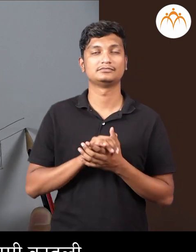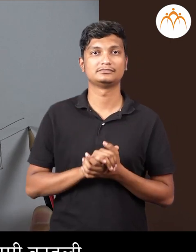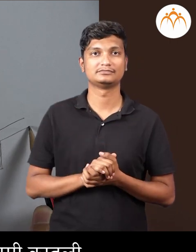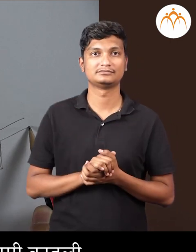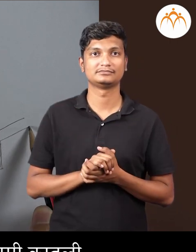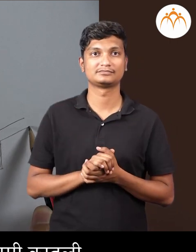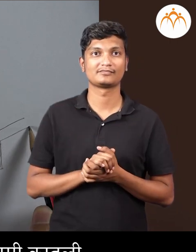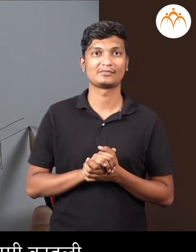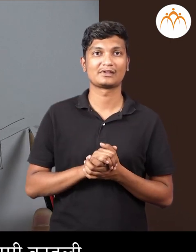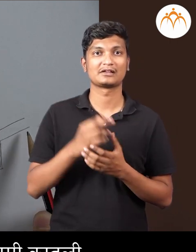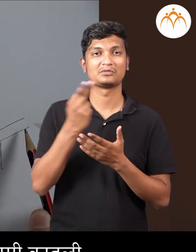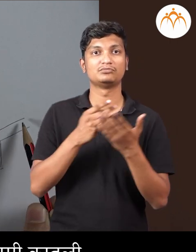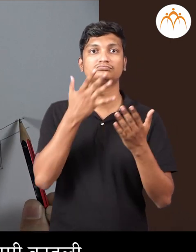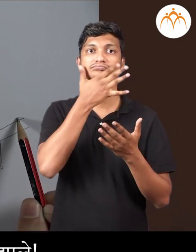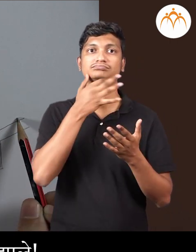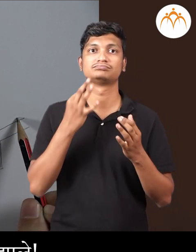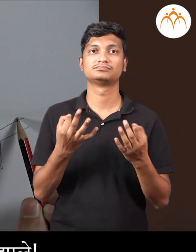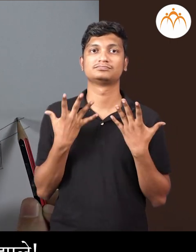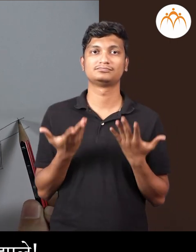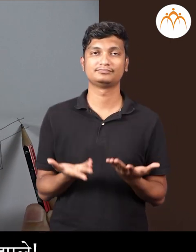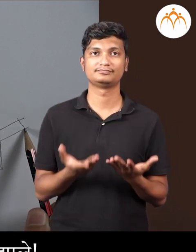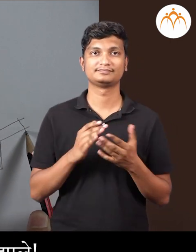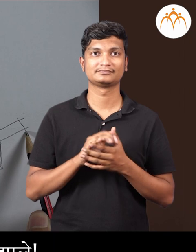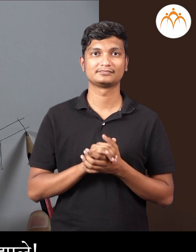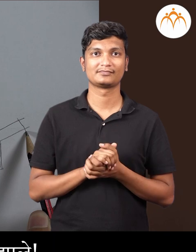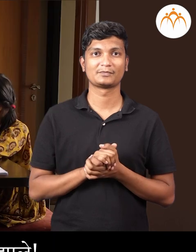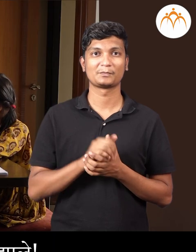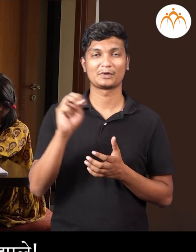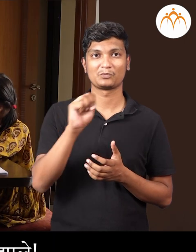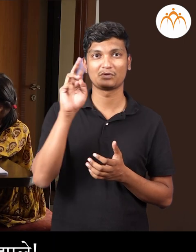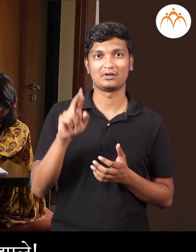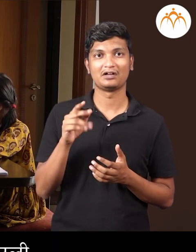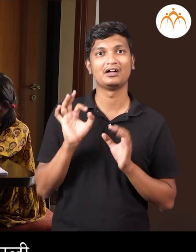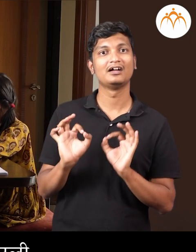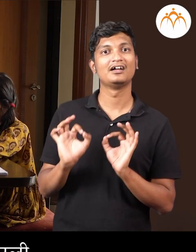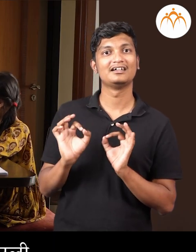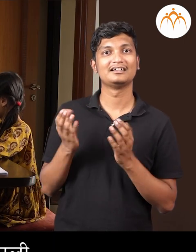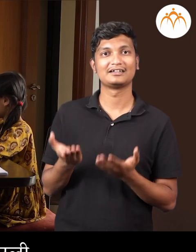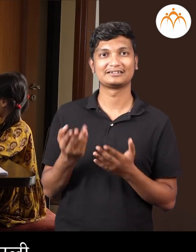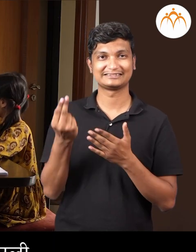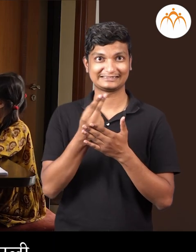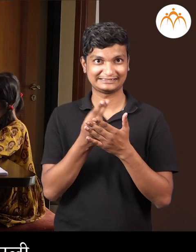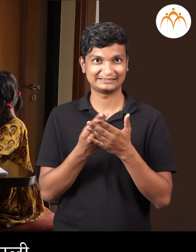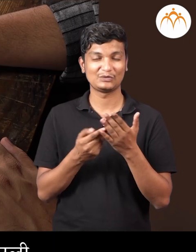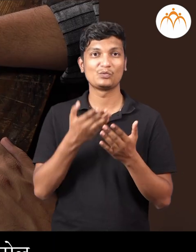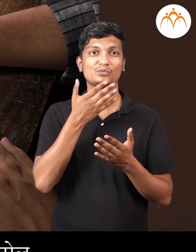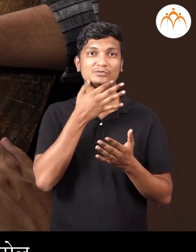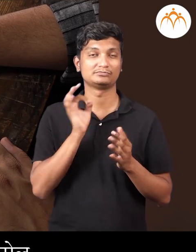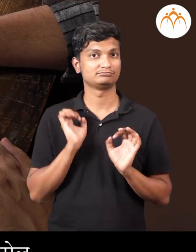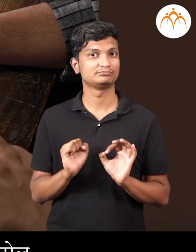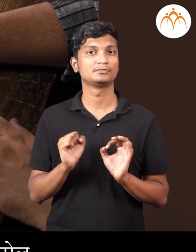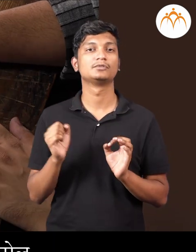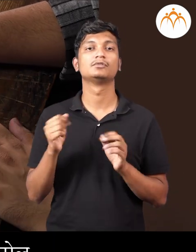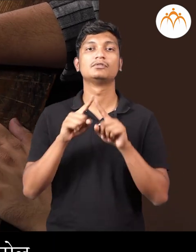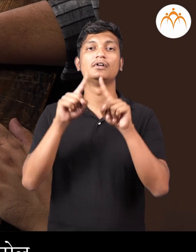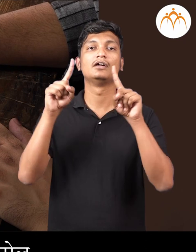रेशा काड़ून त्यावर कप्पी काड़ून आणि चित्र खरच छान जला। मीराला फारच गम्मत वाटली। चित्र